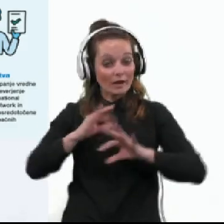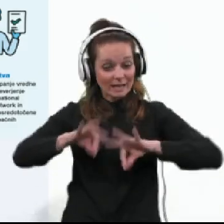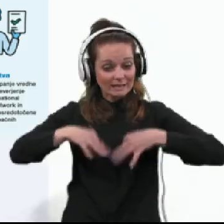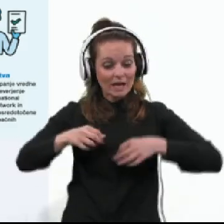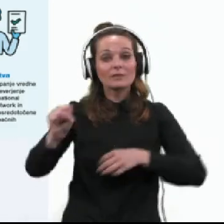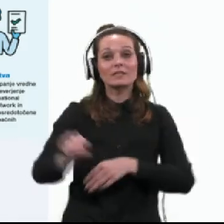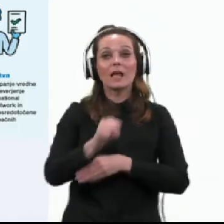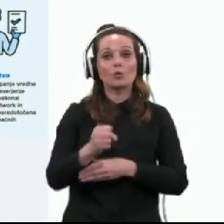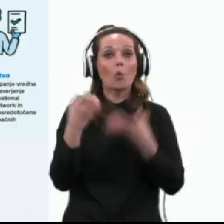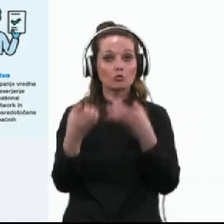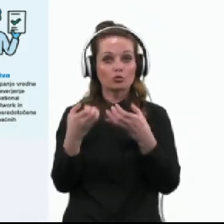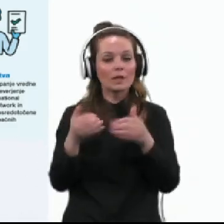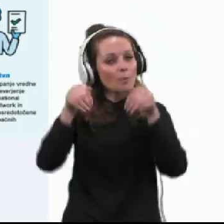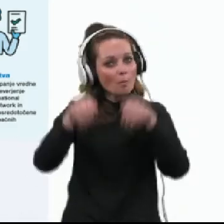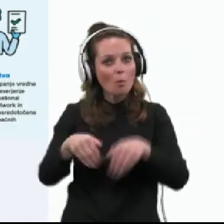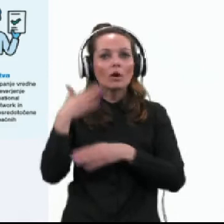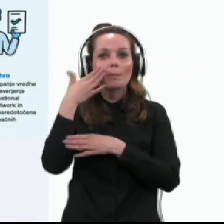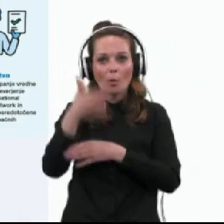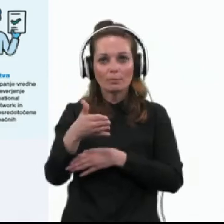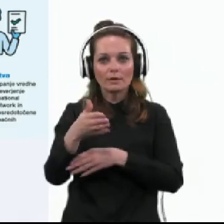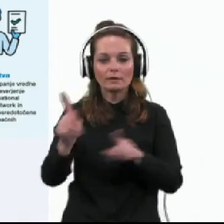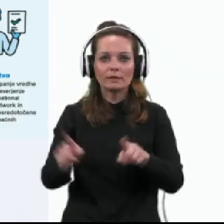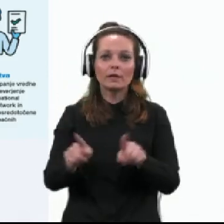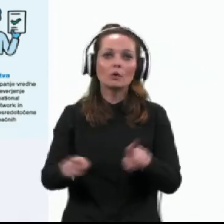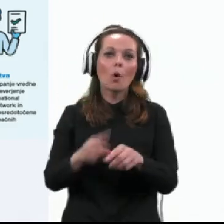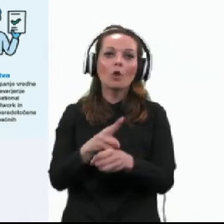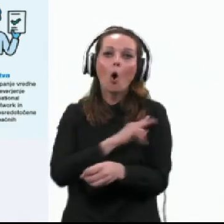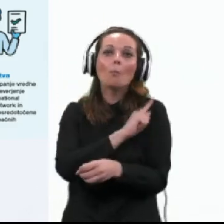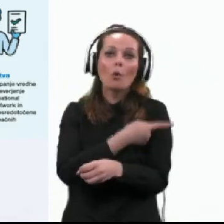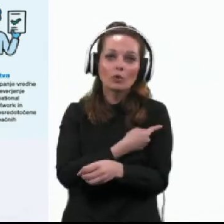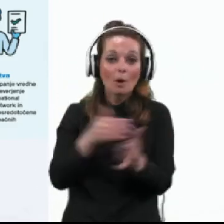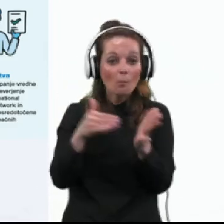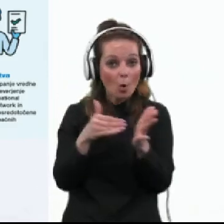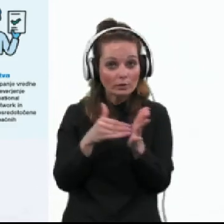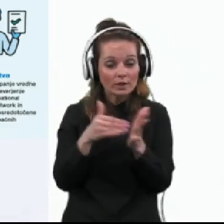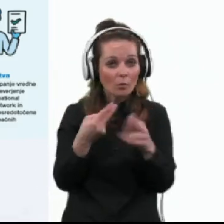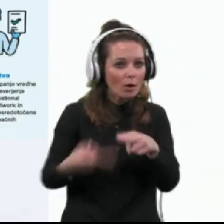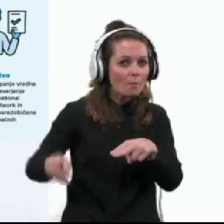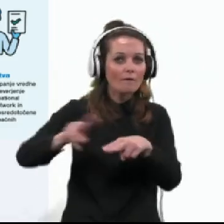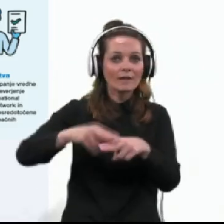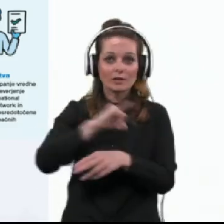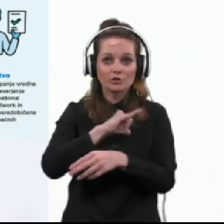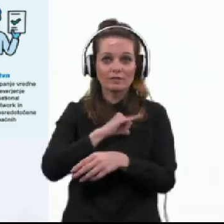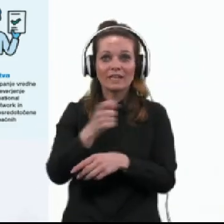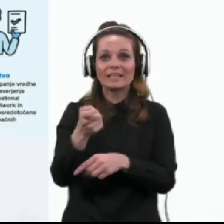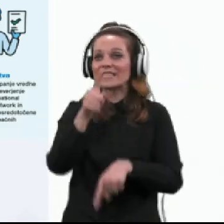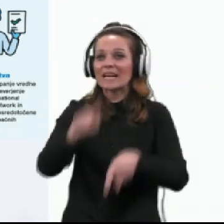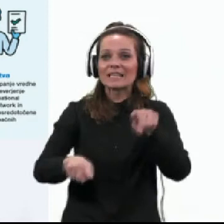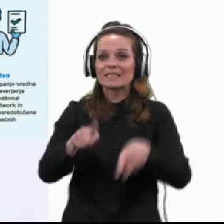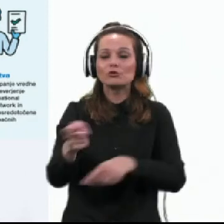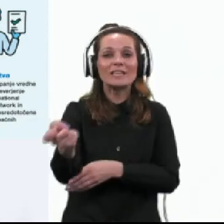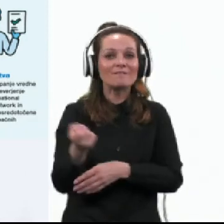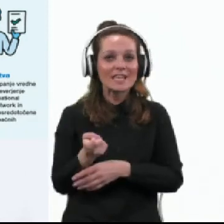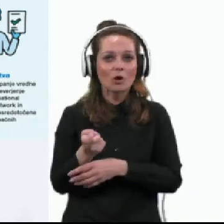zato želimo in moramo biti vse bolj opolnomočeni in potrebujemo več informacij iz različnih verov.